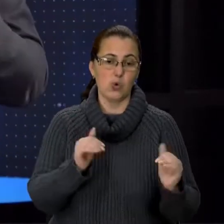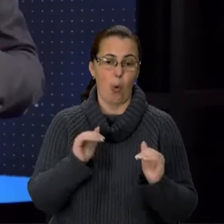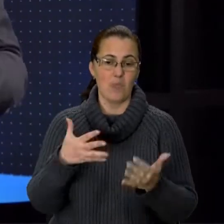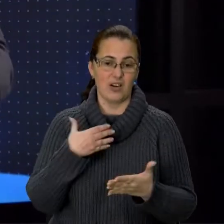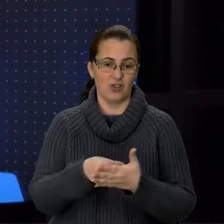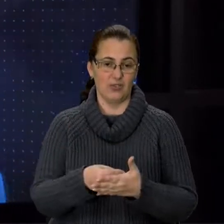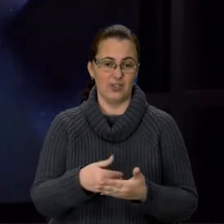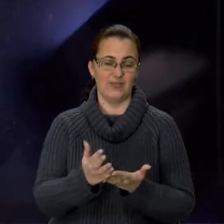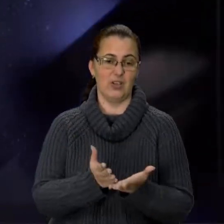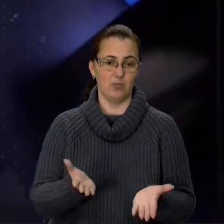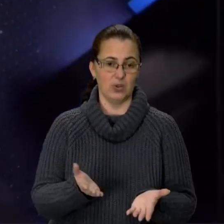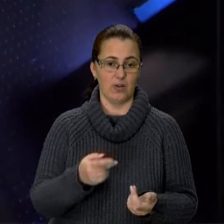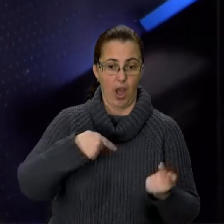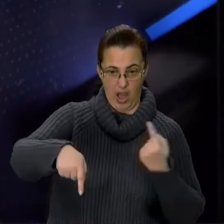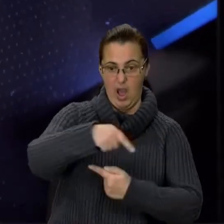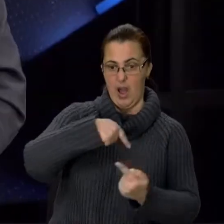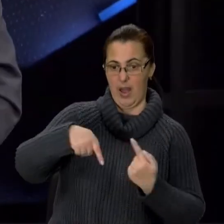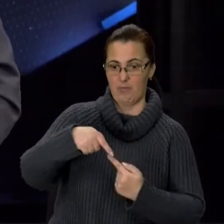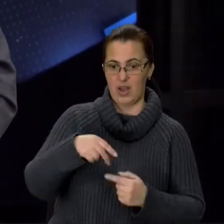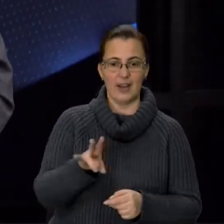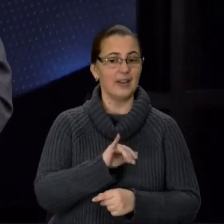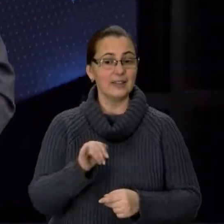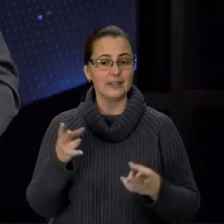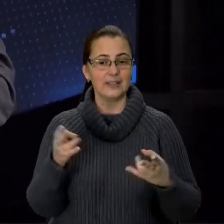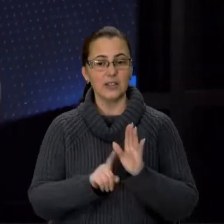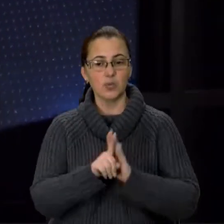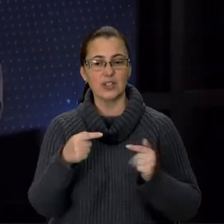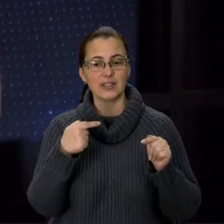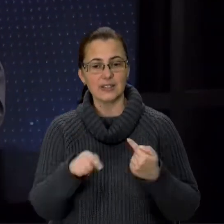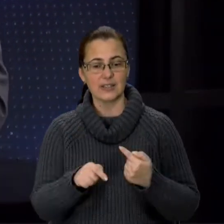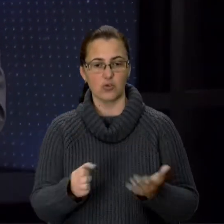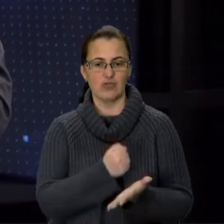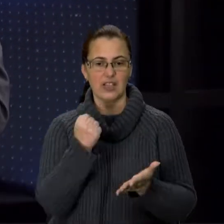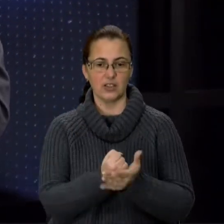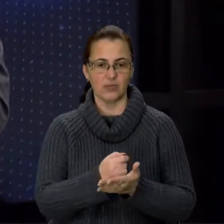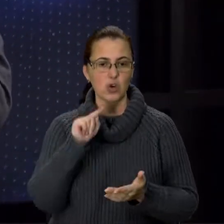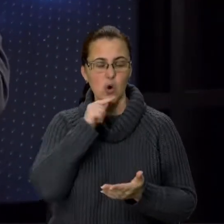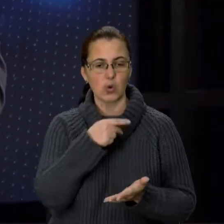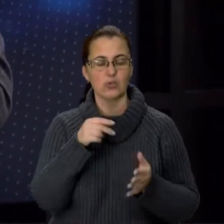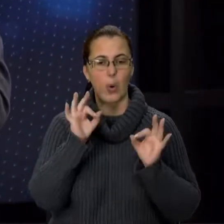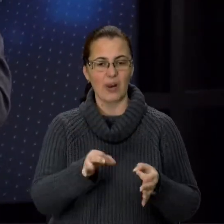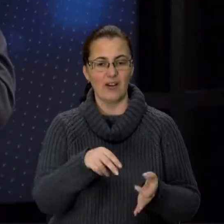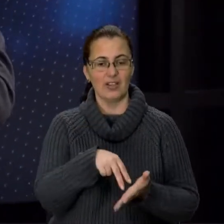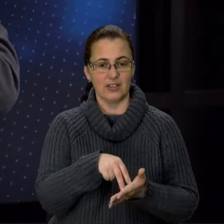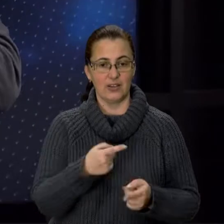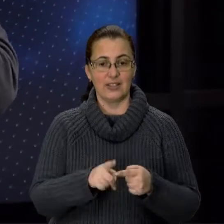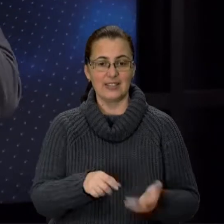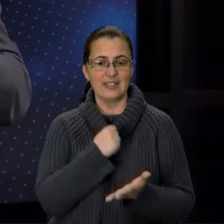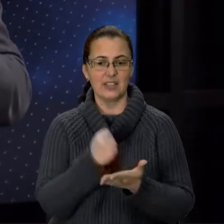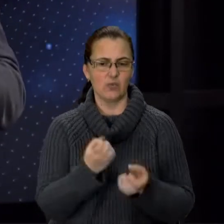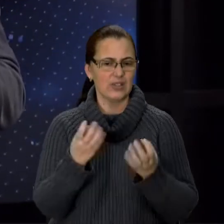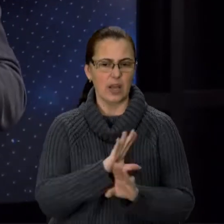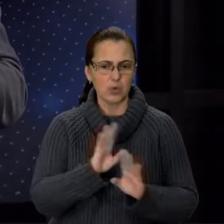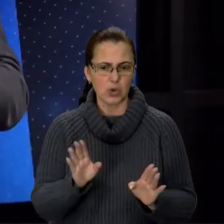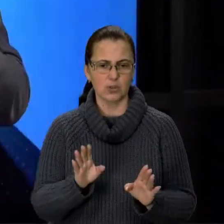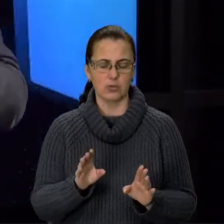ну, це як божий день. Замкнене коло? Не замкнене. Треба починати з іншого. Затверджується економічно обґрунтований тариф, який затверджується не просто як